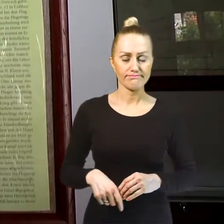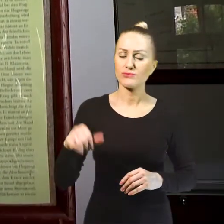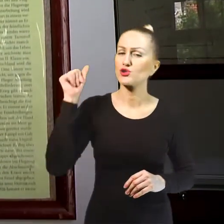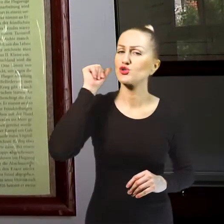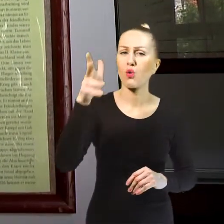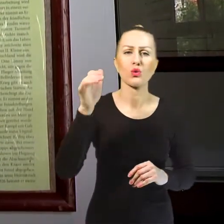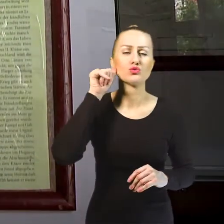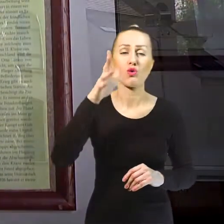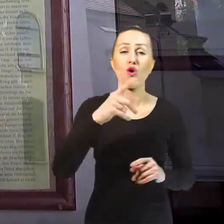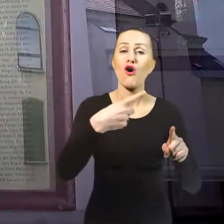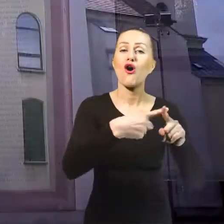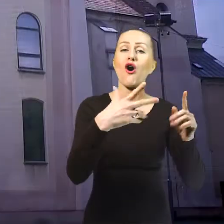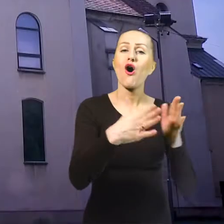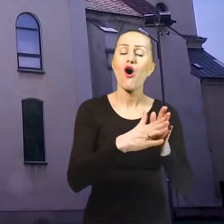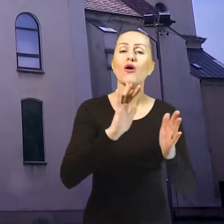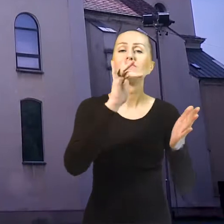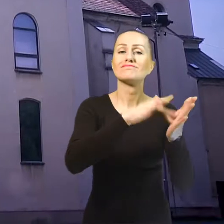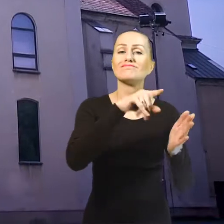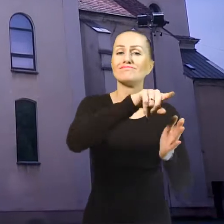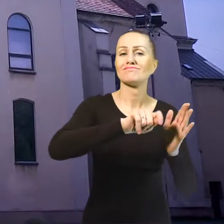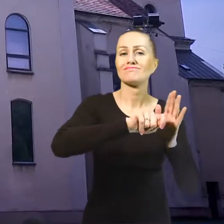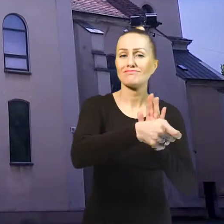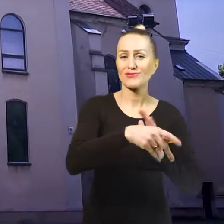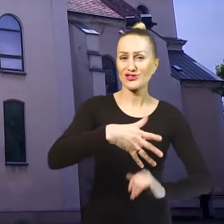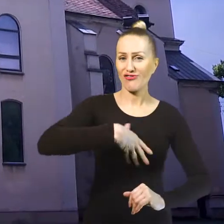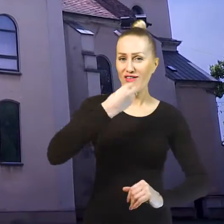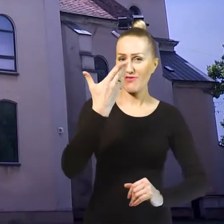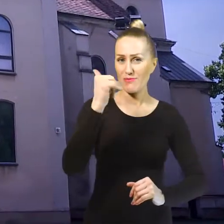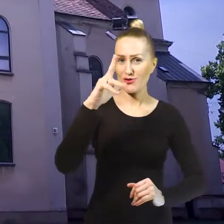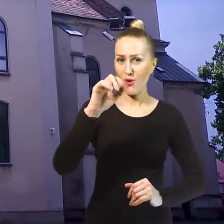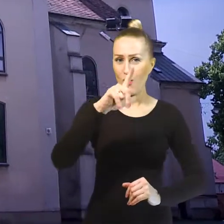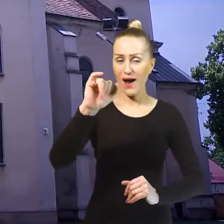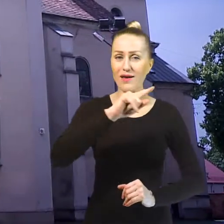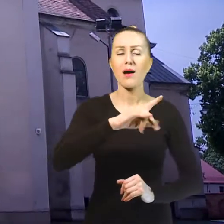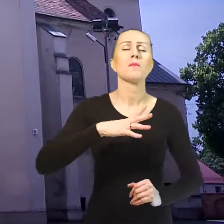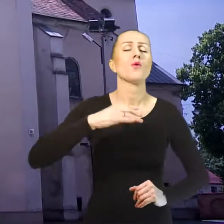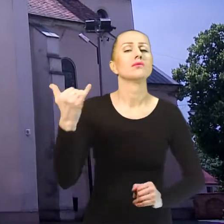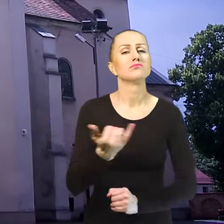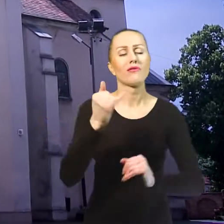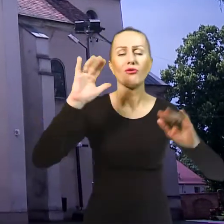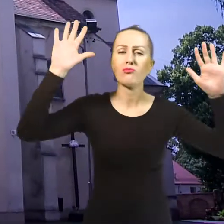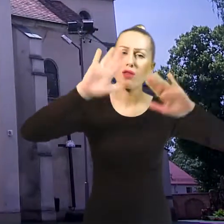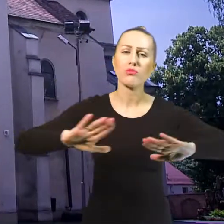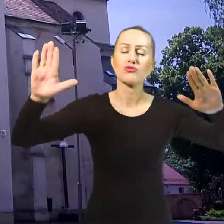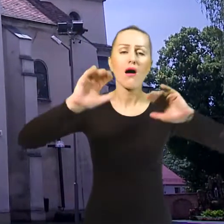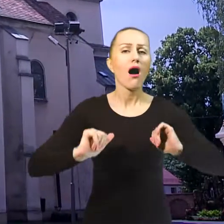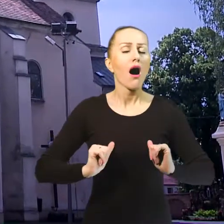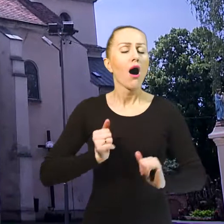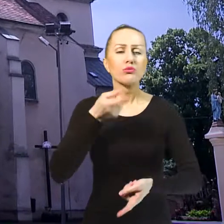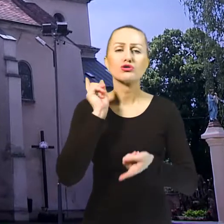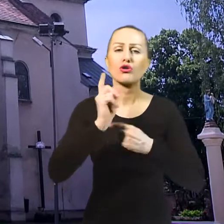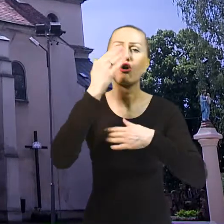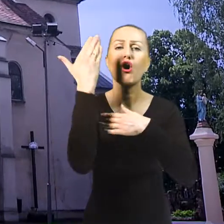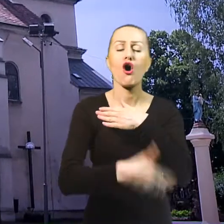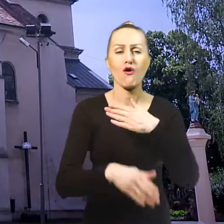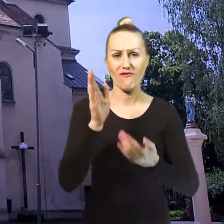Codziennie w kościele parafialnym pod wezwaniem św. Mikołaja odbywały się nabożeństwa w intencji szybkiego